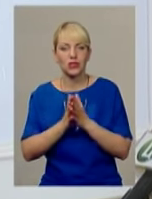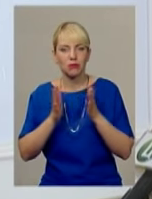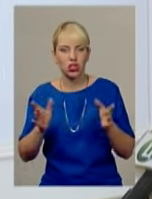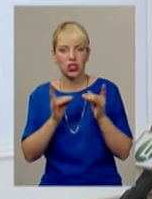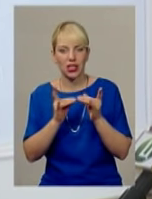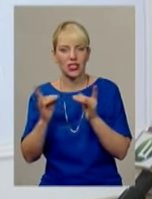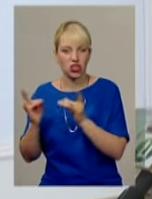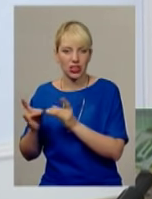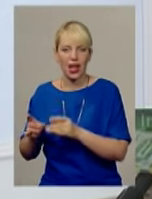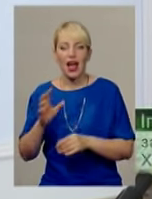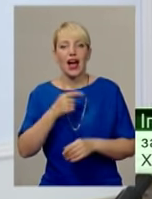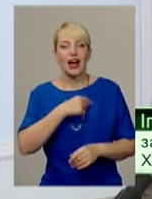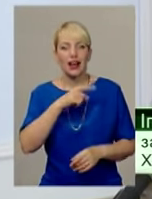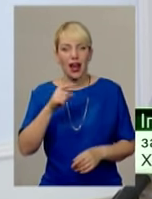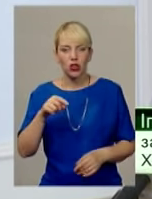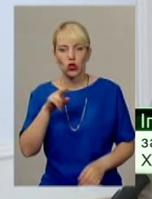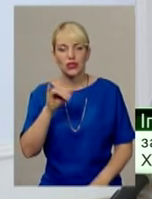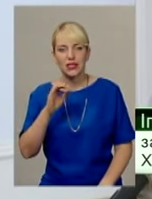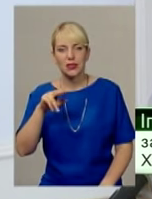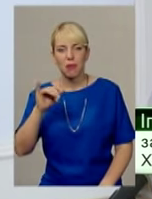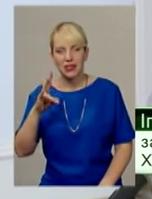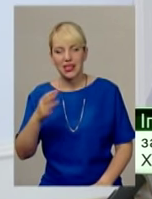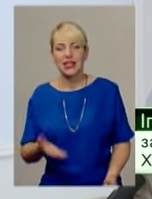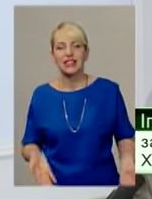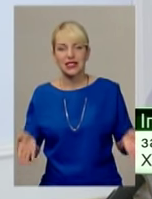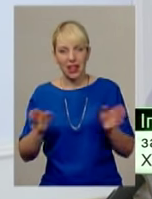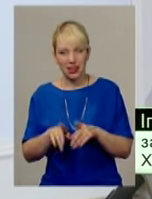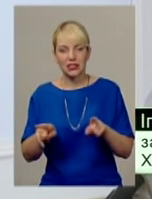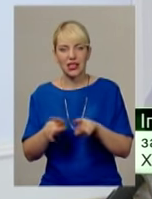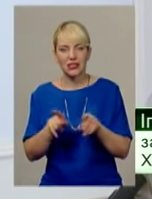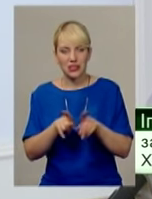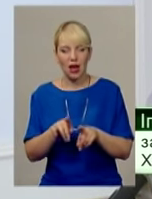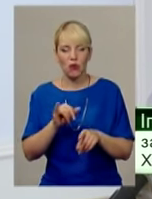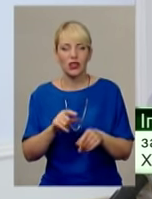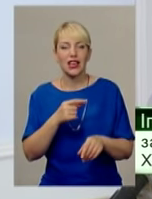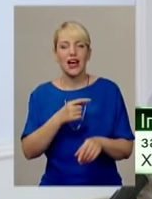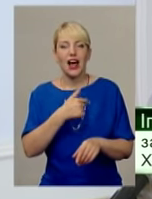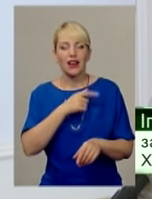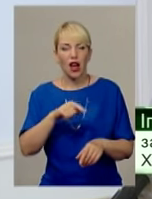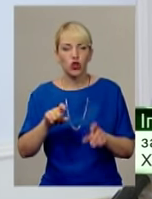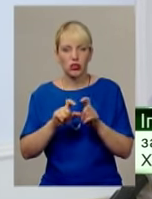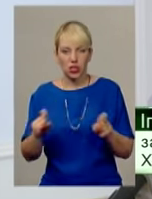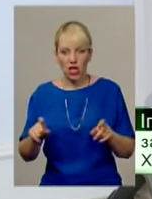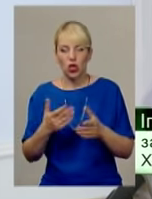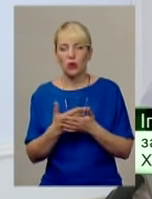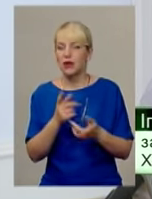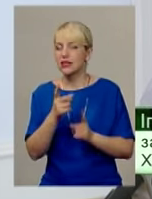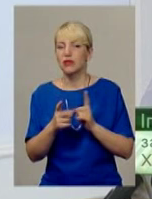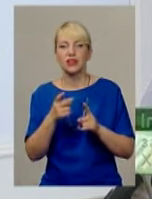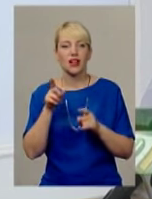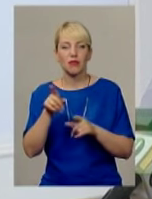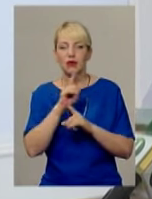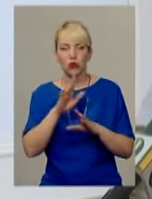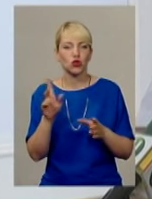Кардіодіспансер залишиться кардіодіспансером. І він буде ним. Ніяких таких змін, до прикладу, там, а вже десь хтось щось